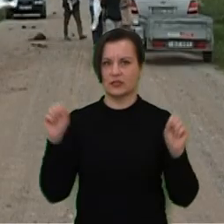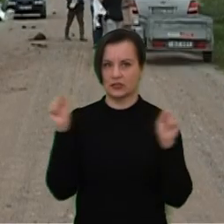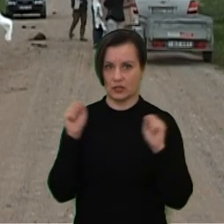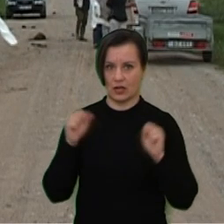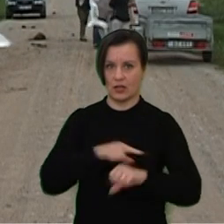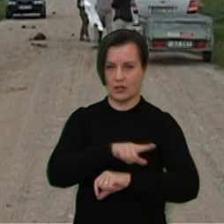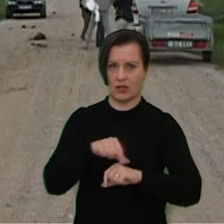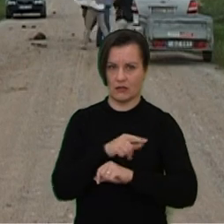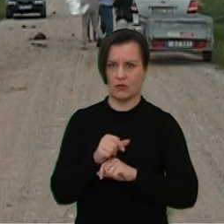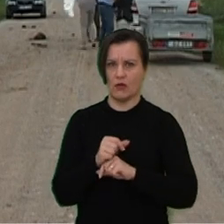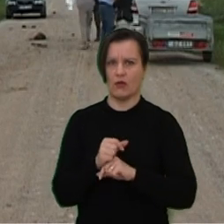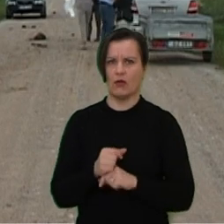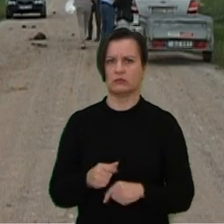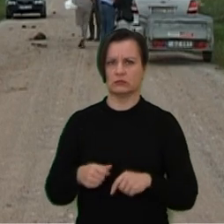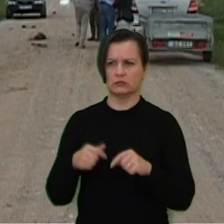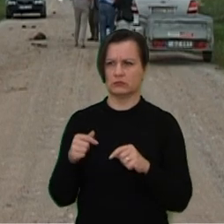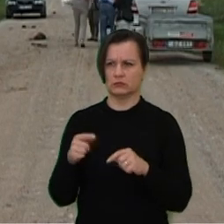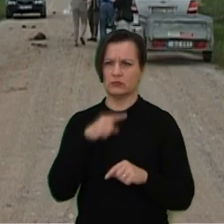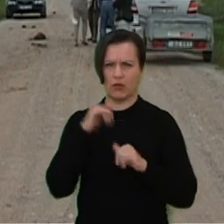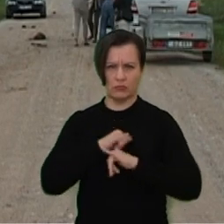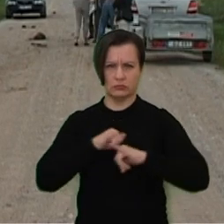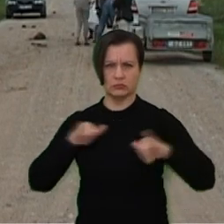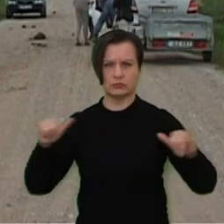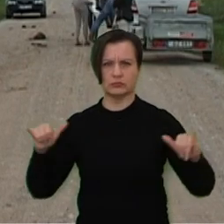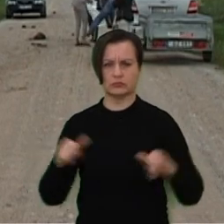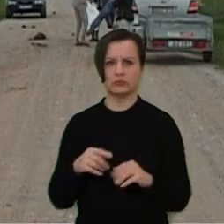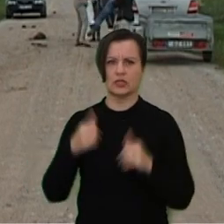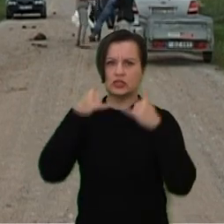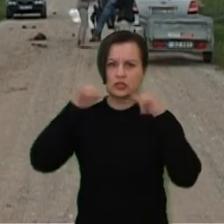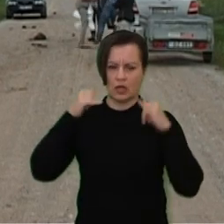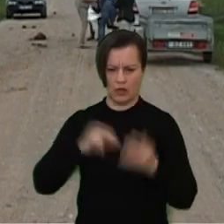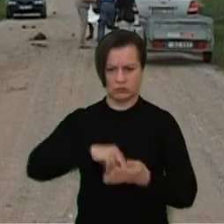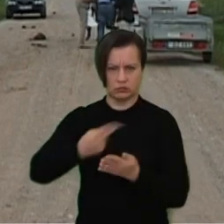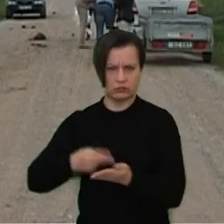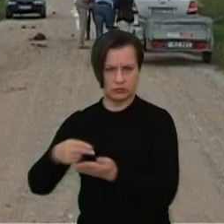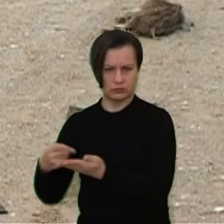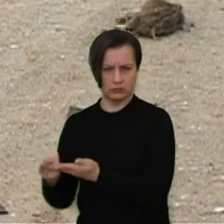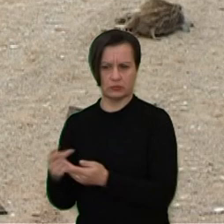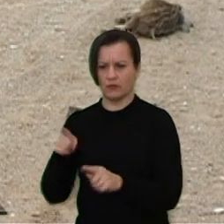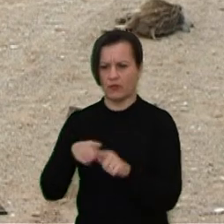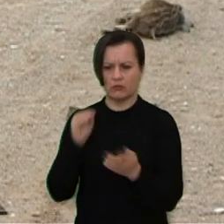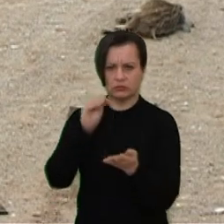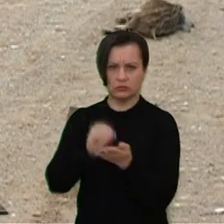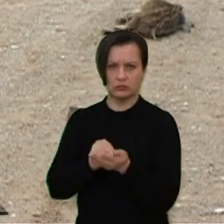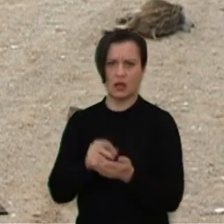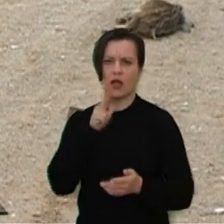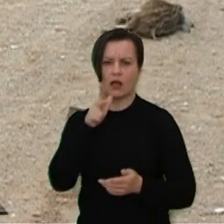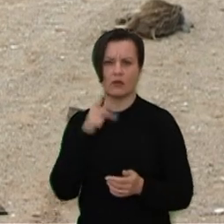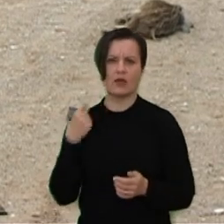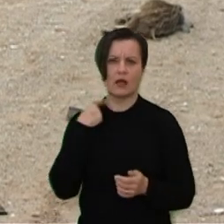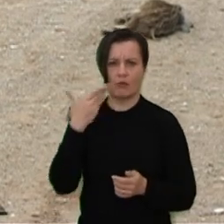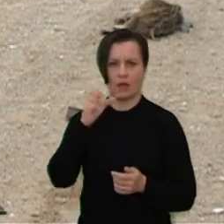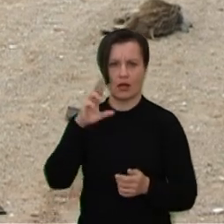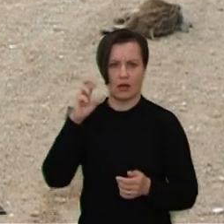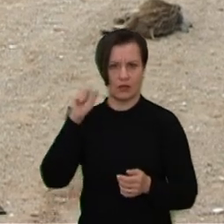Šaltojo metų laiku ženkliai pagausėjo kritusių šernų, kuriems nustatomas afrikinis keulių maras. Praėjusią savaitę Lietuvoje